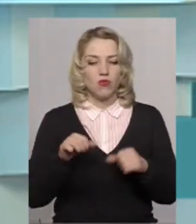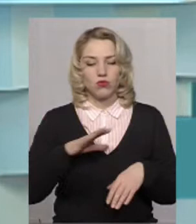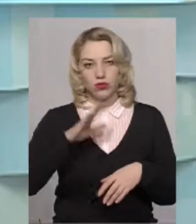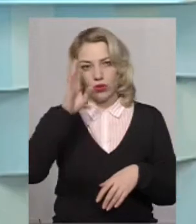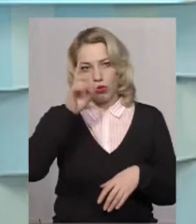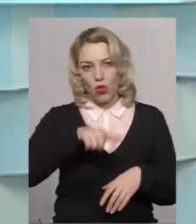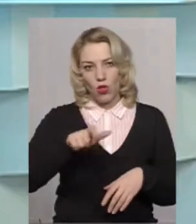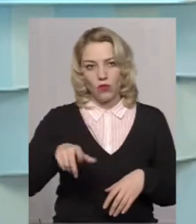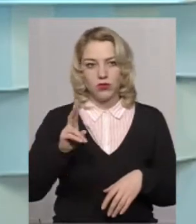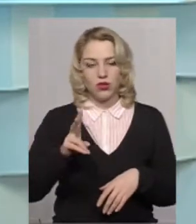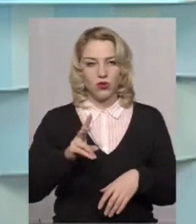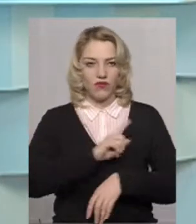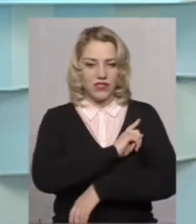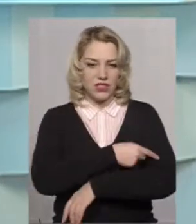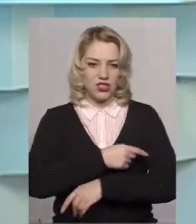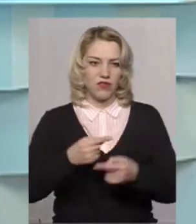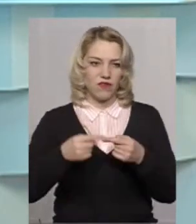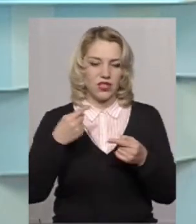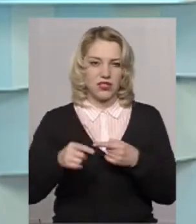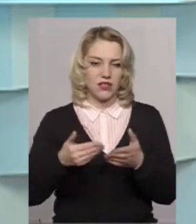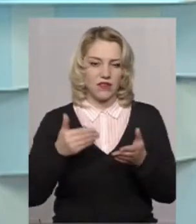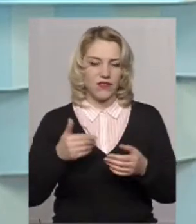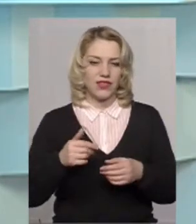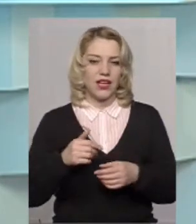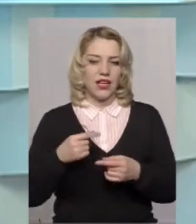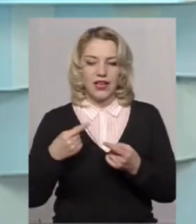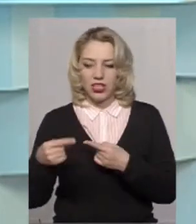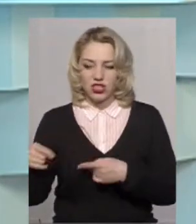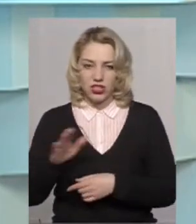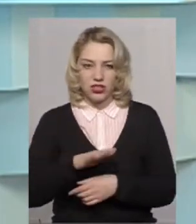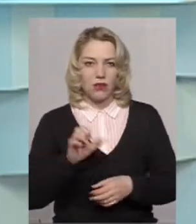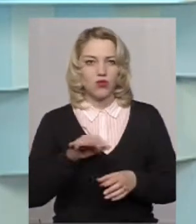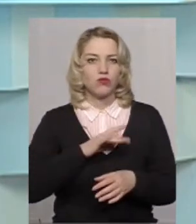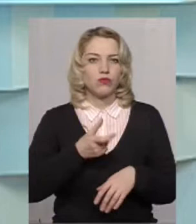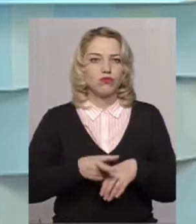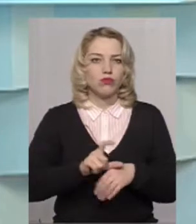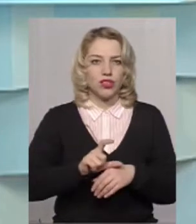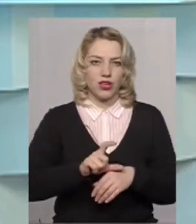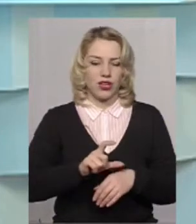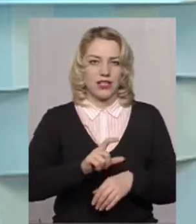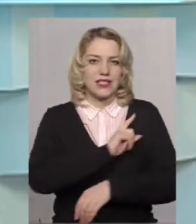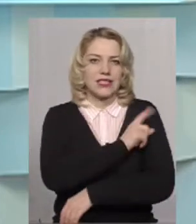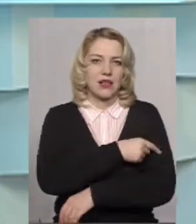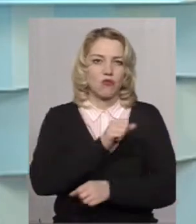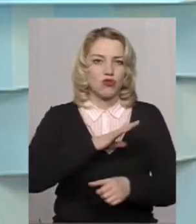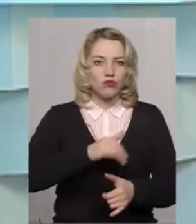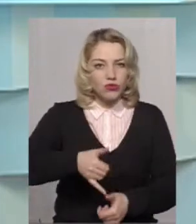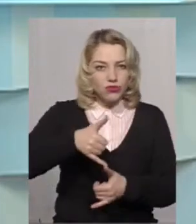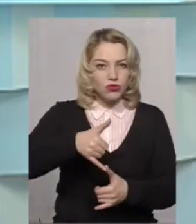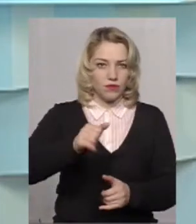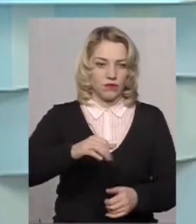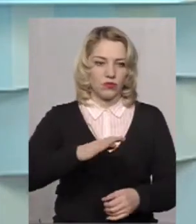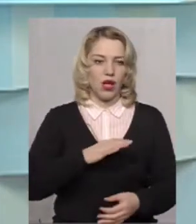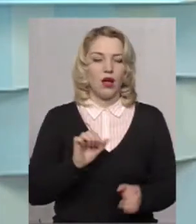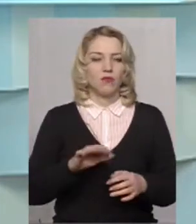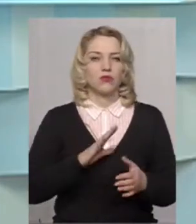хлопці в більшості, які фізично відрізняються від інших, тобто вони більш сильніші, можливо, вищі за зростом. Також це